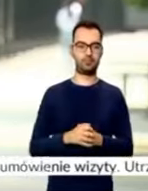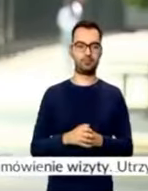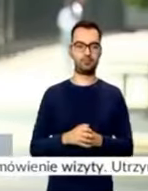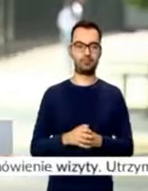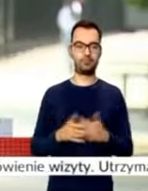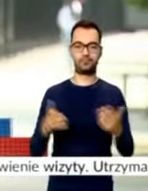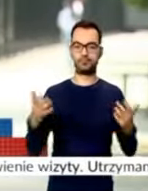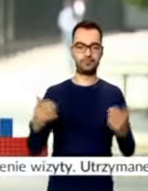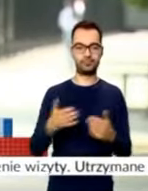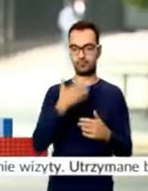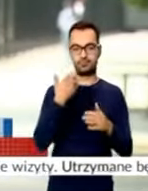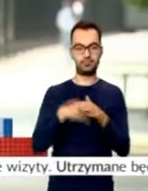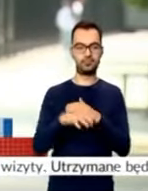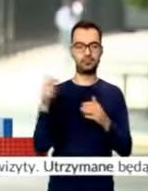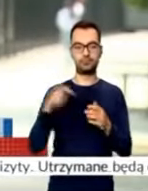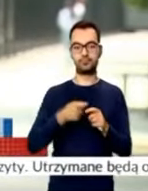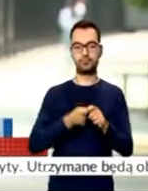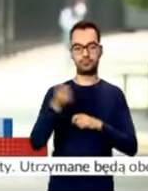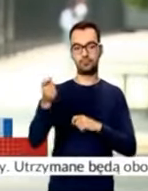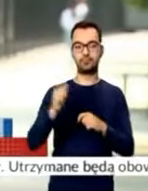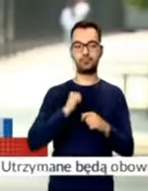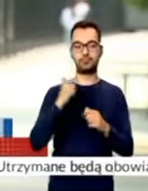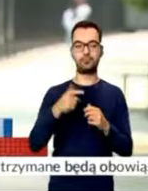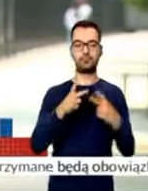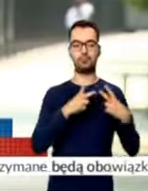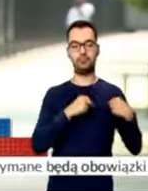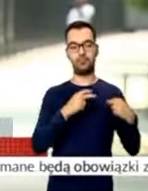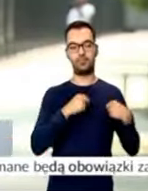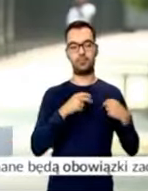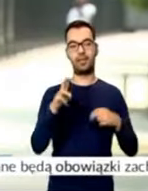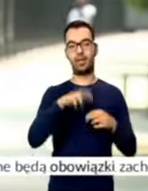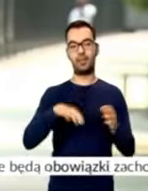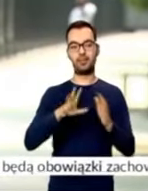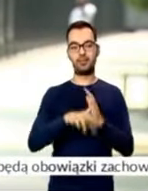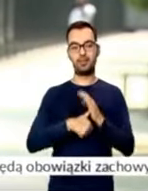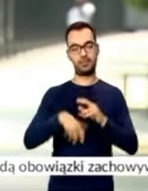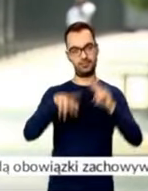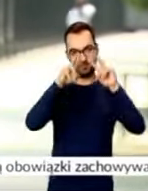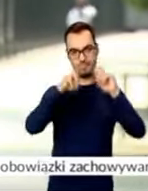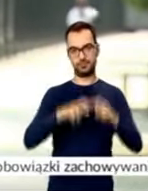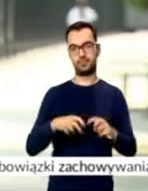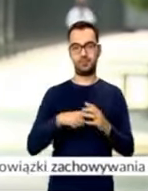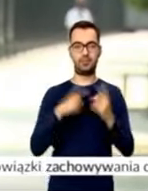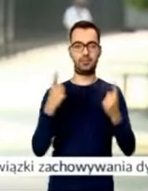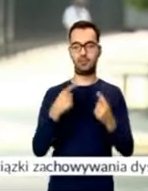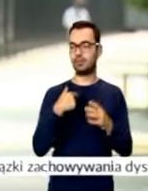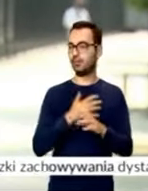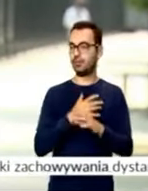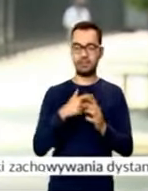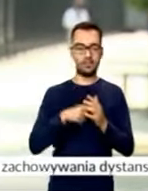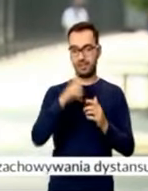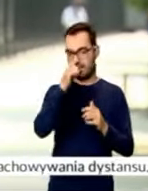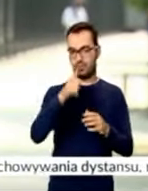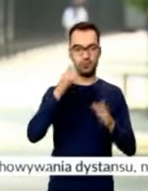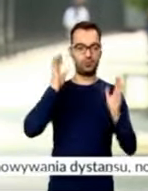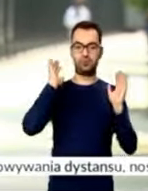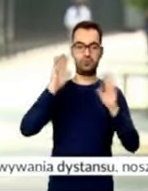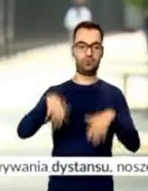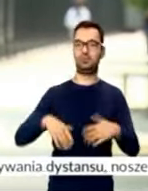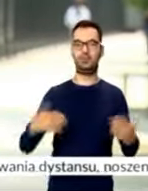pozostaje nam inne wyjście jak składanie też wniosku o to, by Komisja Rewizyjna Rady Miasta przyjrzała się tej sprawie. Tego absolutnie tak nie można